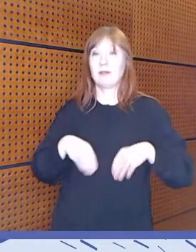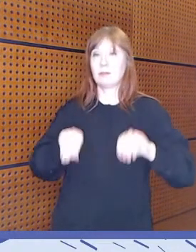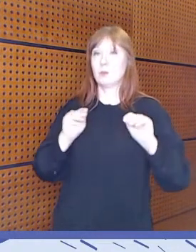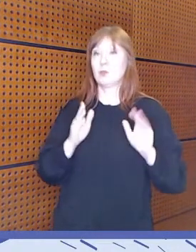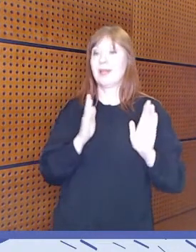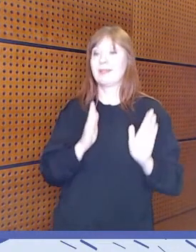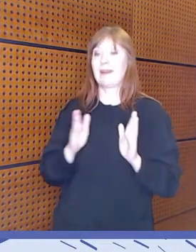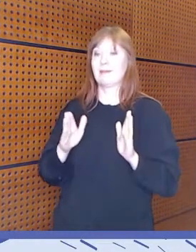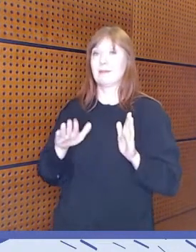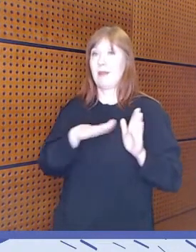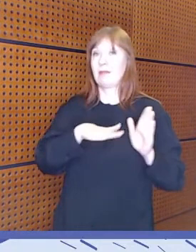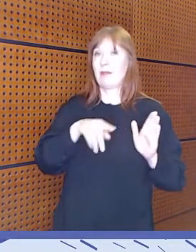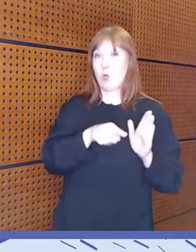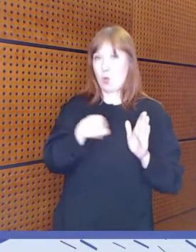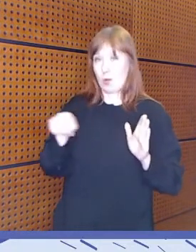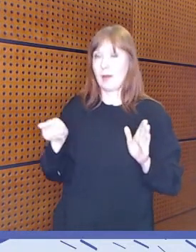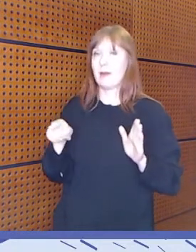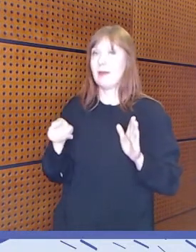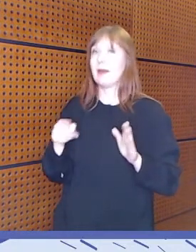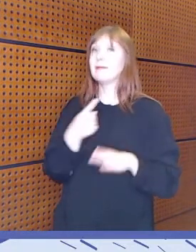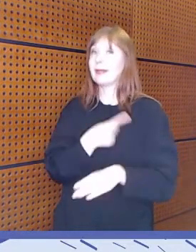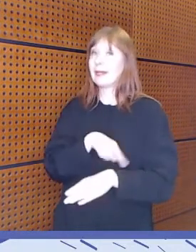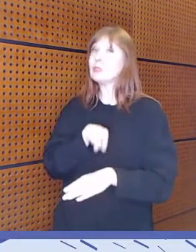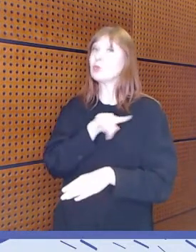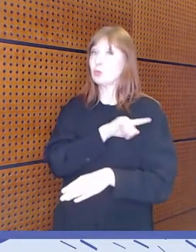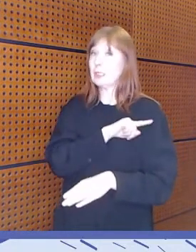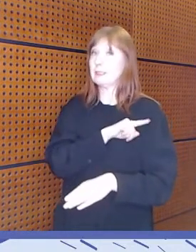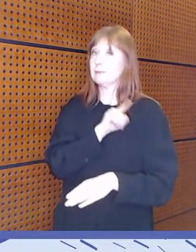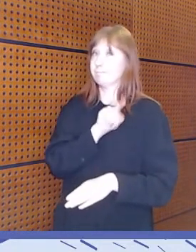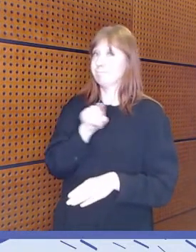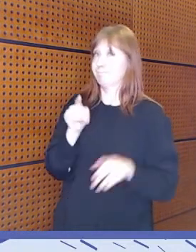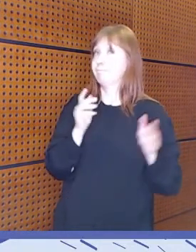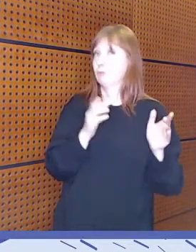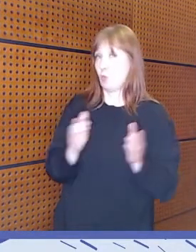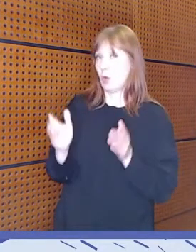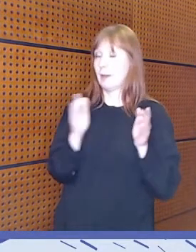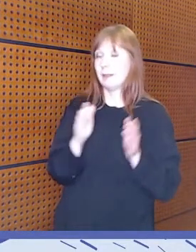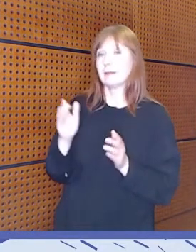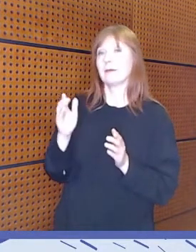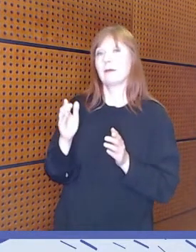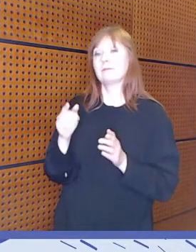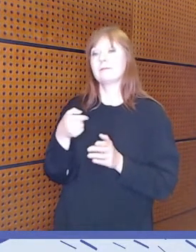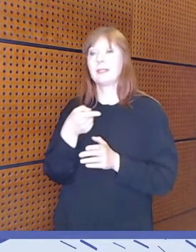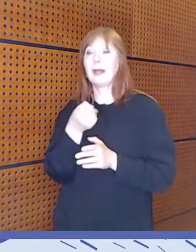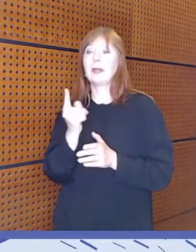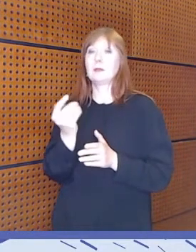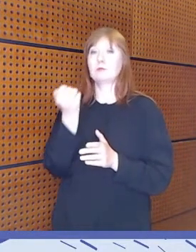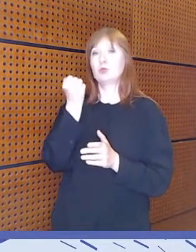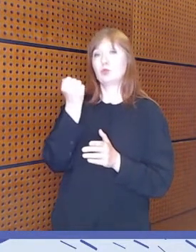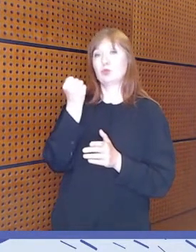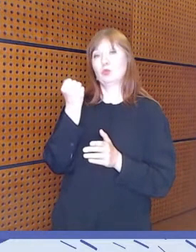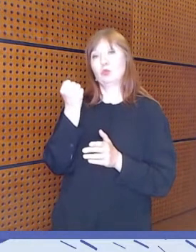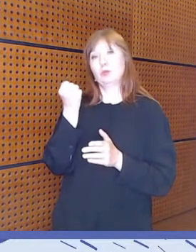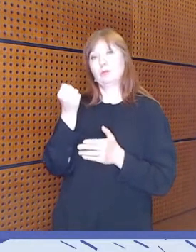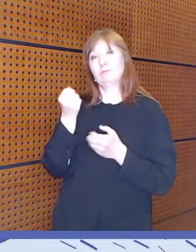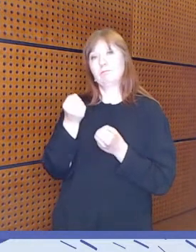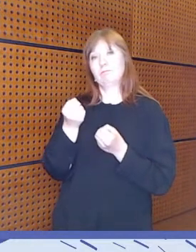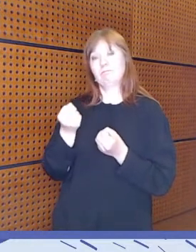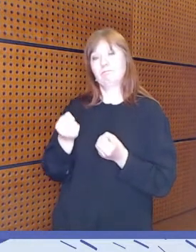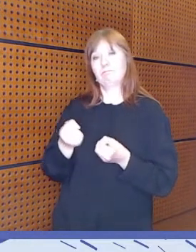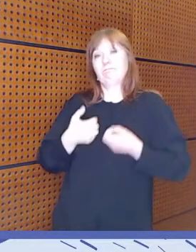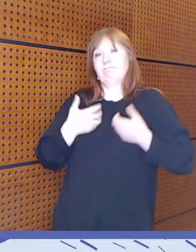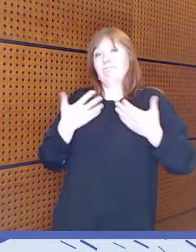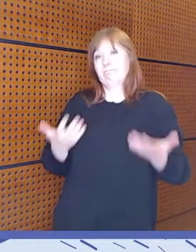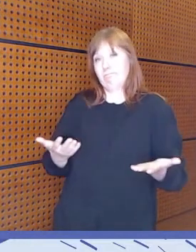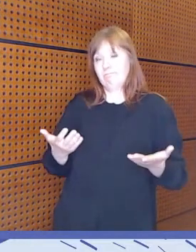pidettäisiin juuri näistä resursseista huoli ja mahdollistettaisiin ne sinne